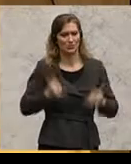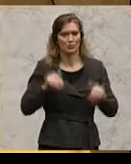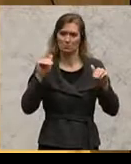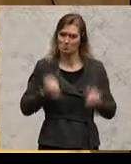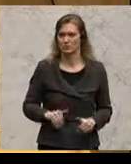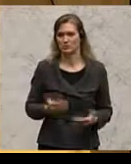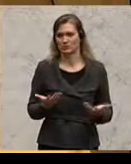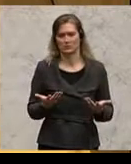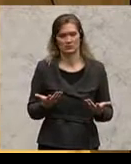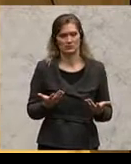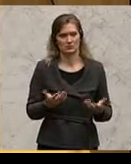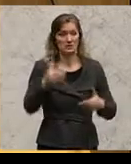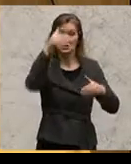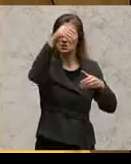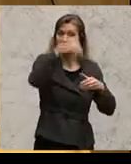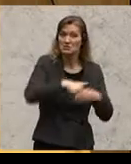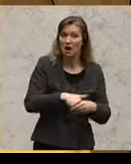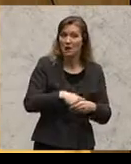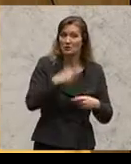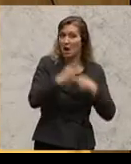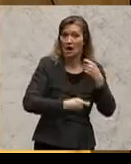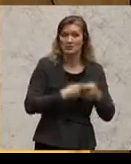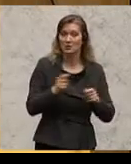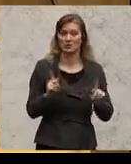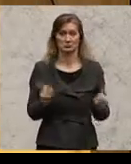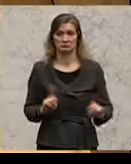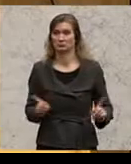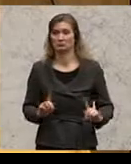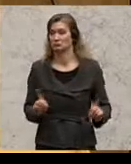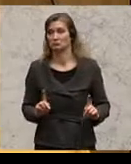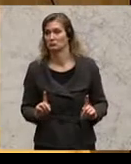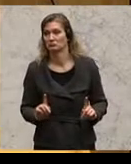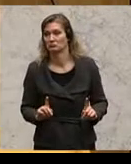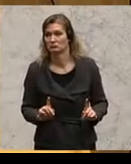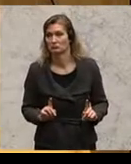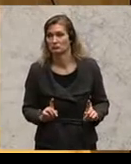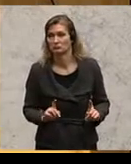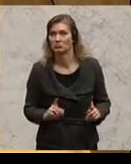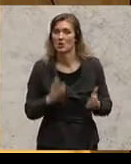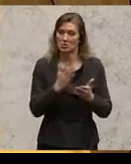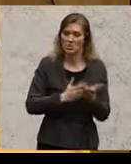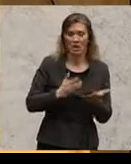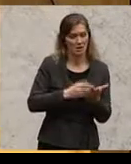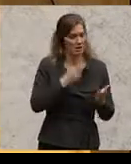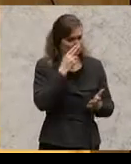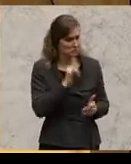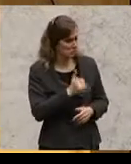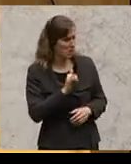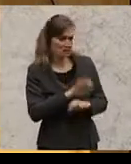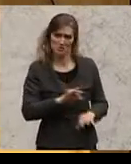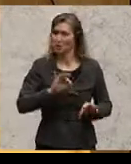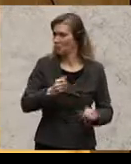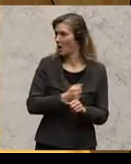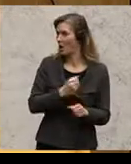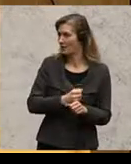aber nicht so sehr, was die inhaltliche Arbeit anbelangt. Hier wird zum Großteil sehr gut gearbeitet, sondern vor